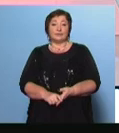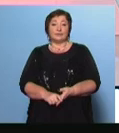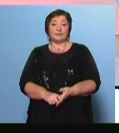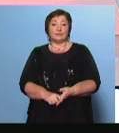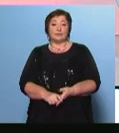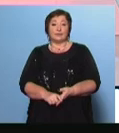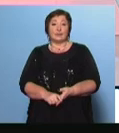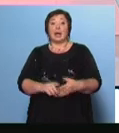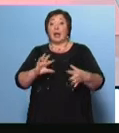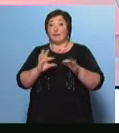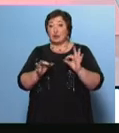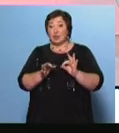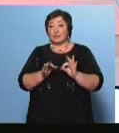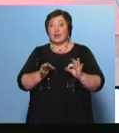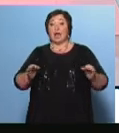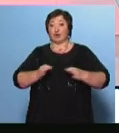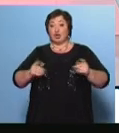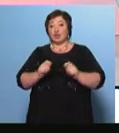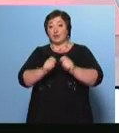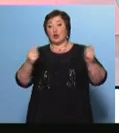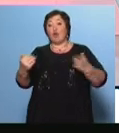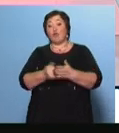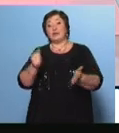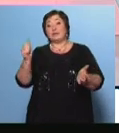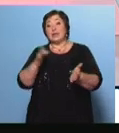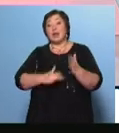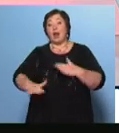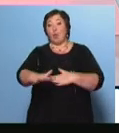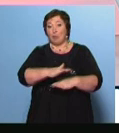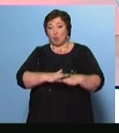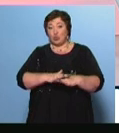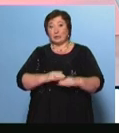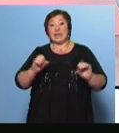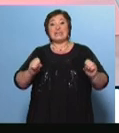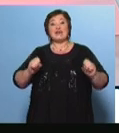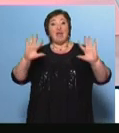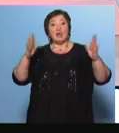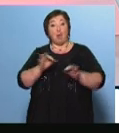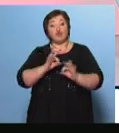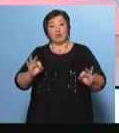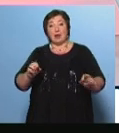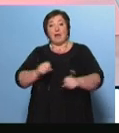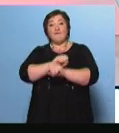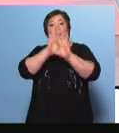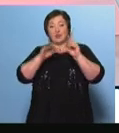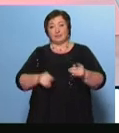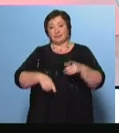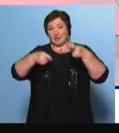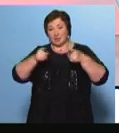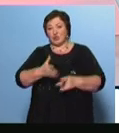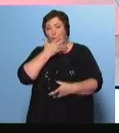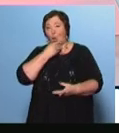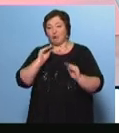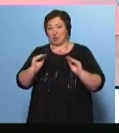В Ижевске торжественно открыли новую центральную площадь и светомузыкальный фонтан Он стал настоящим украшением столицы